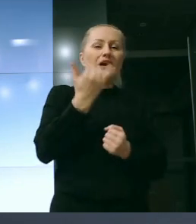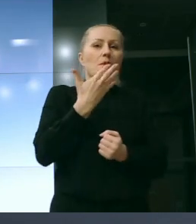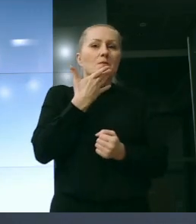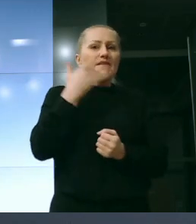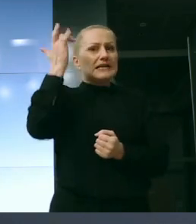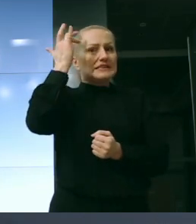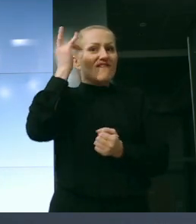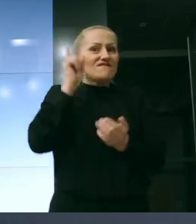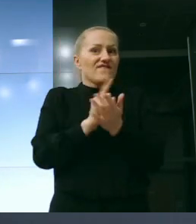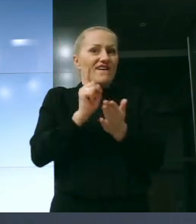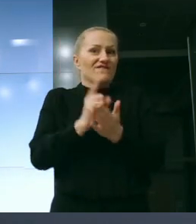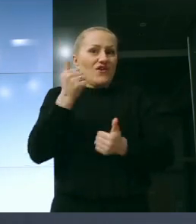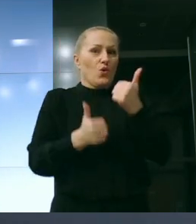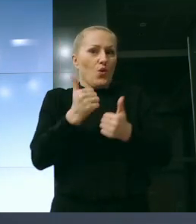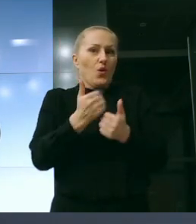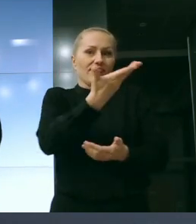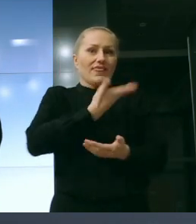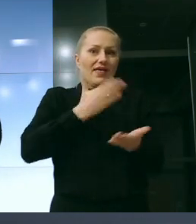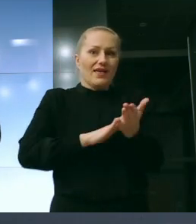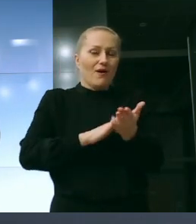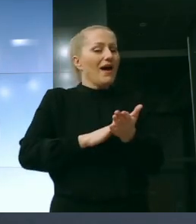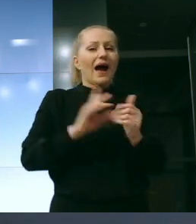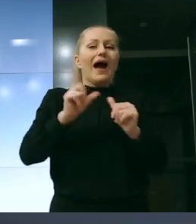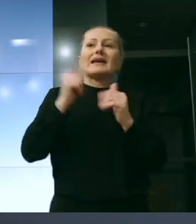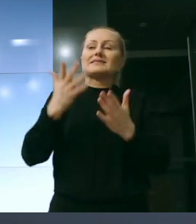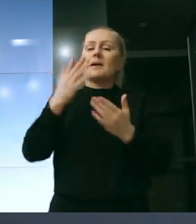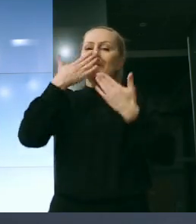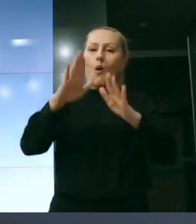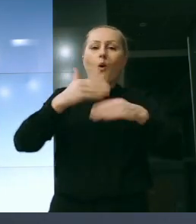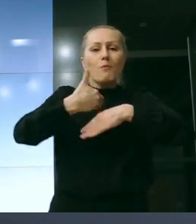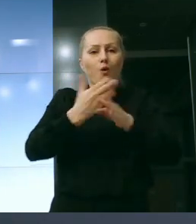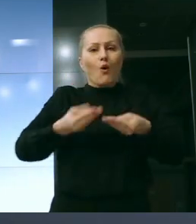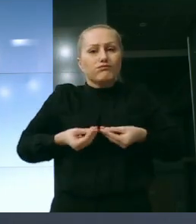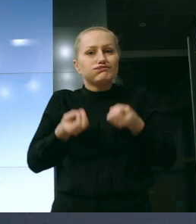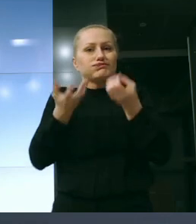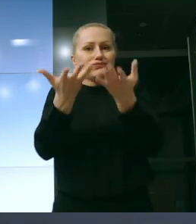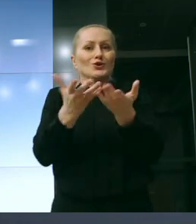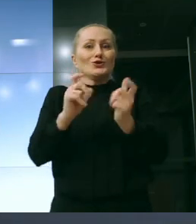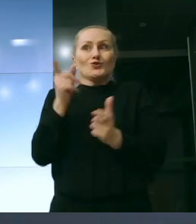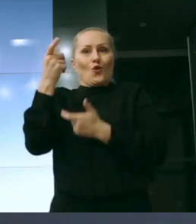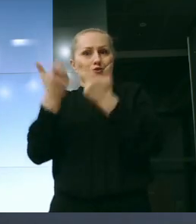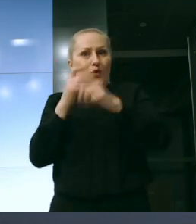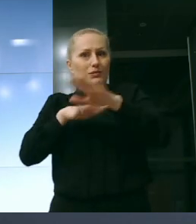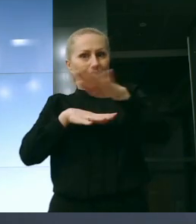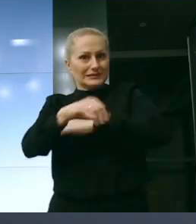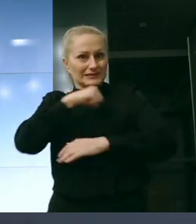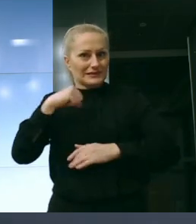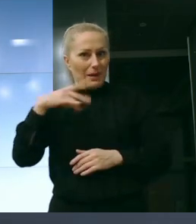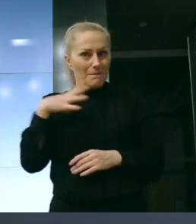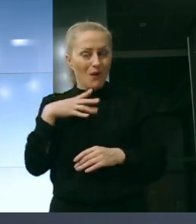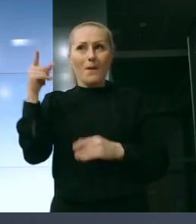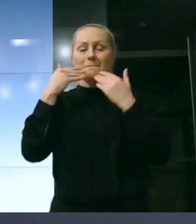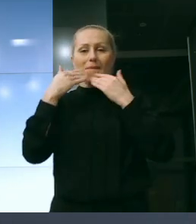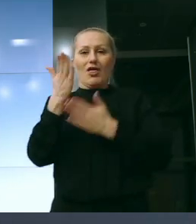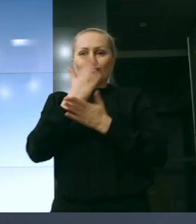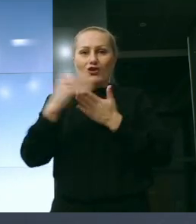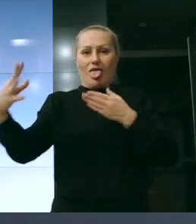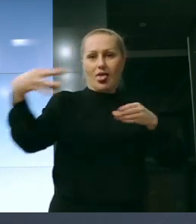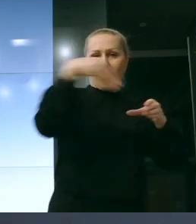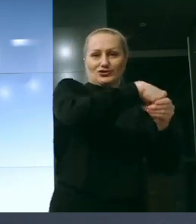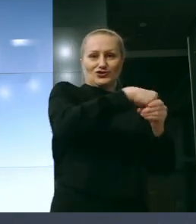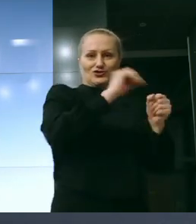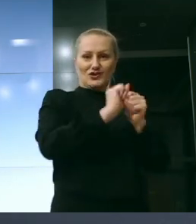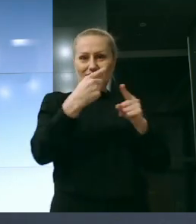jest też ważny gest w kierunku podzielenia się tym, czego dokonaliście i stajecie się częścią tej społeczności.